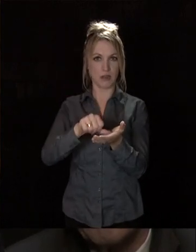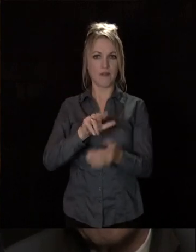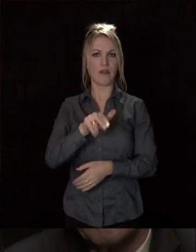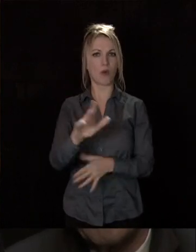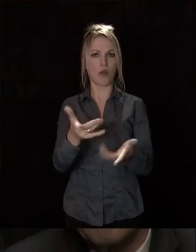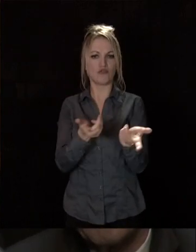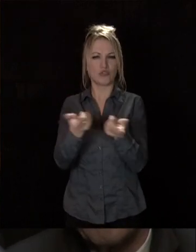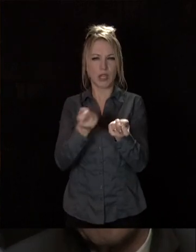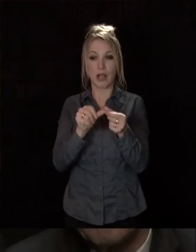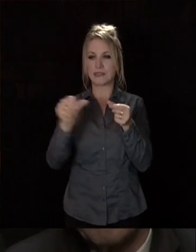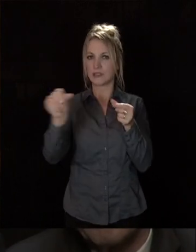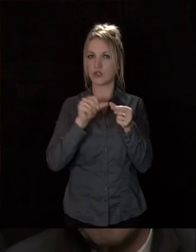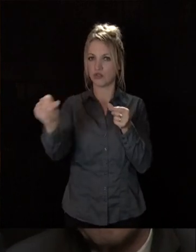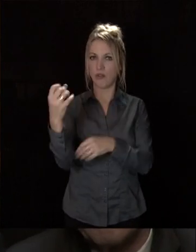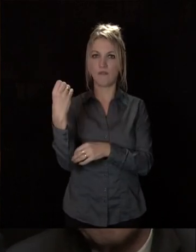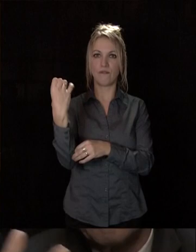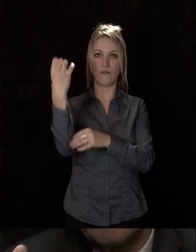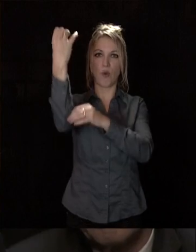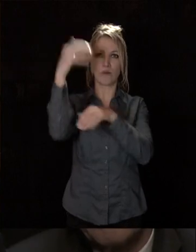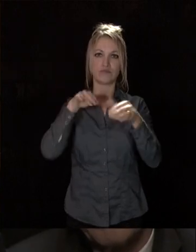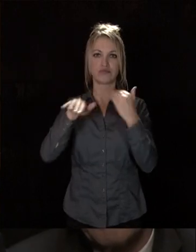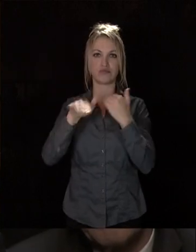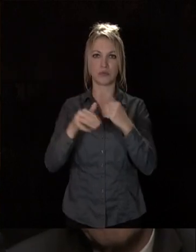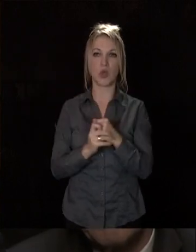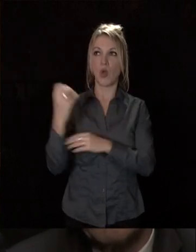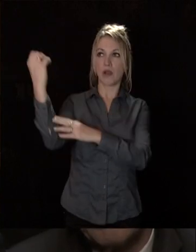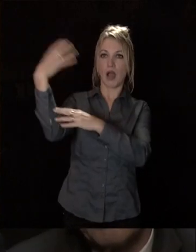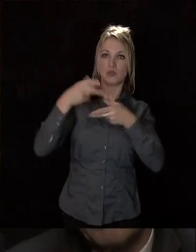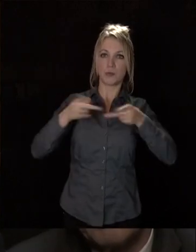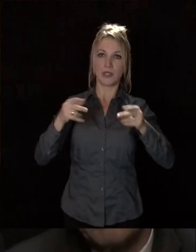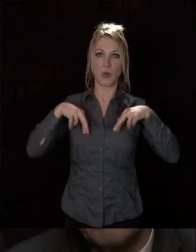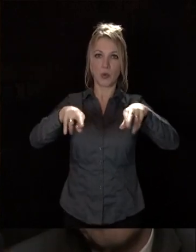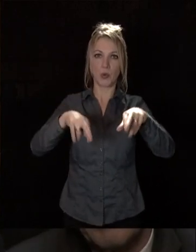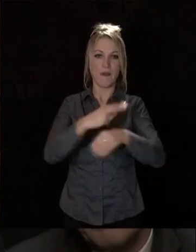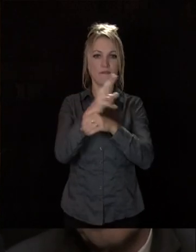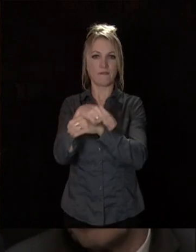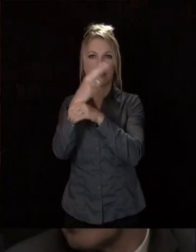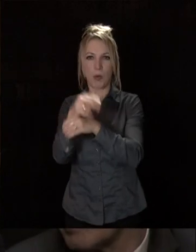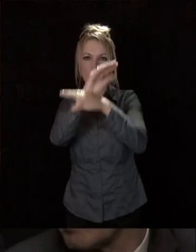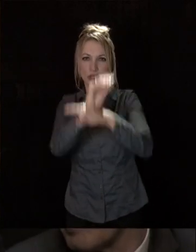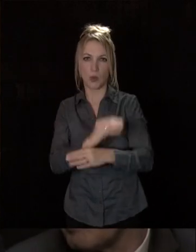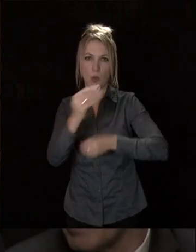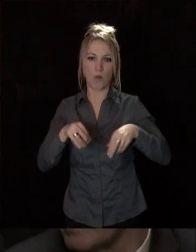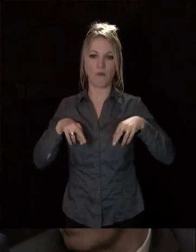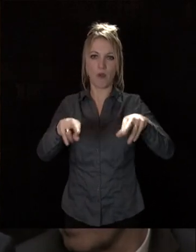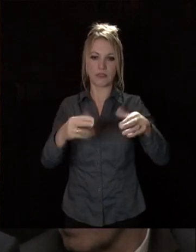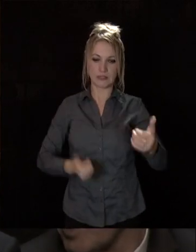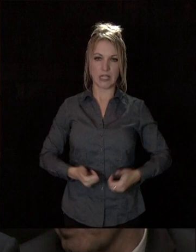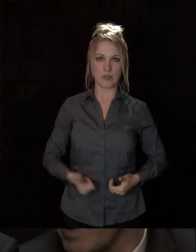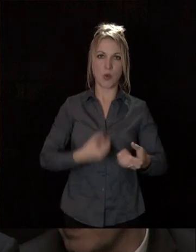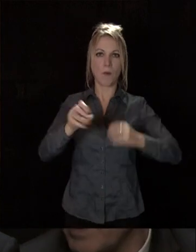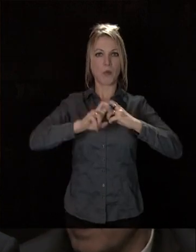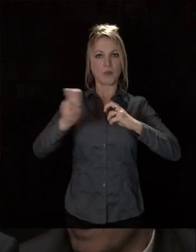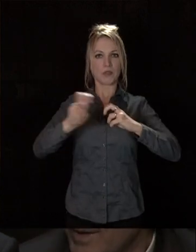à distance les feux de circulation, l'éclairage public, la vidéoprotection, les services de voirie, la mobilité.